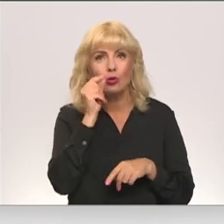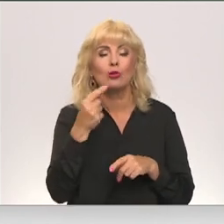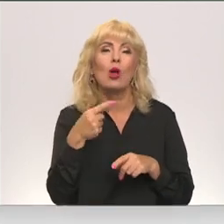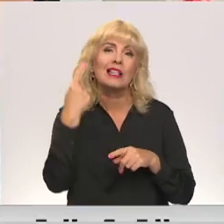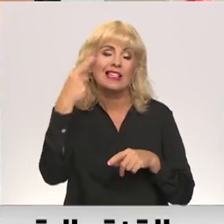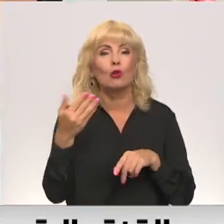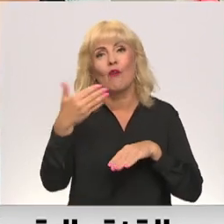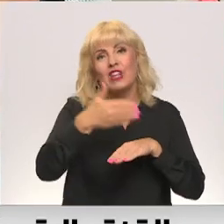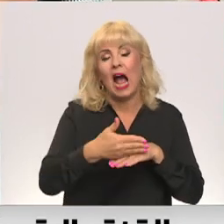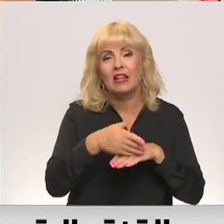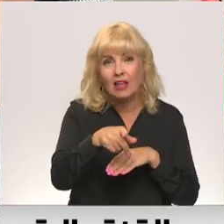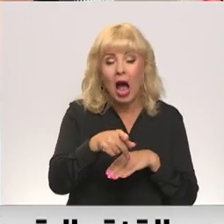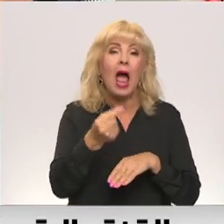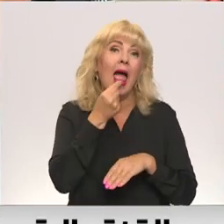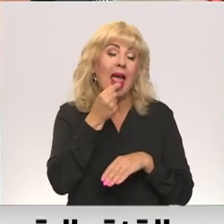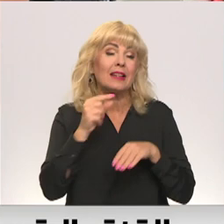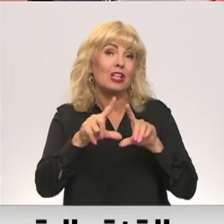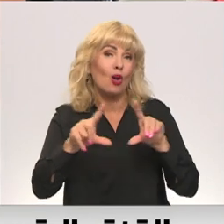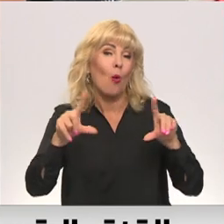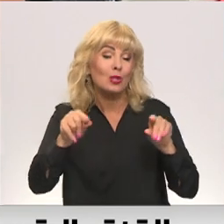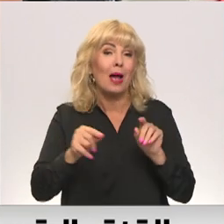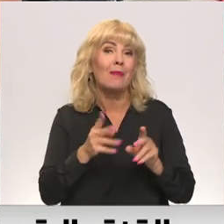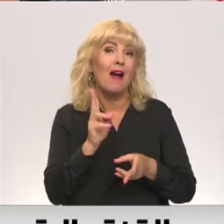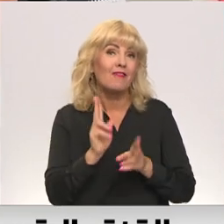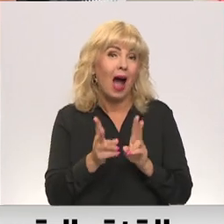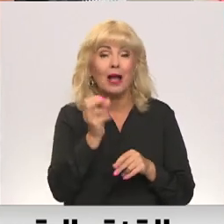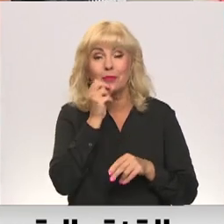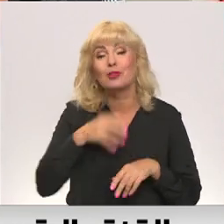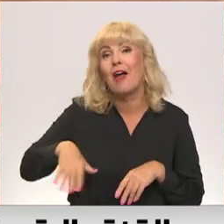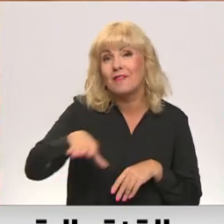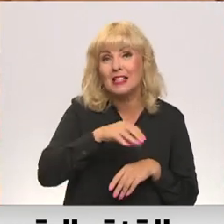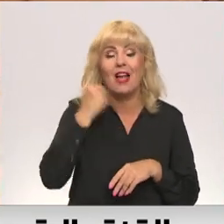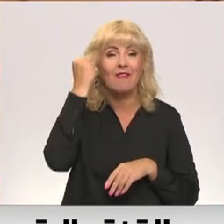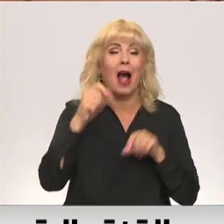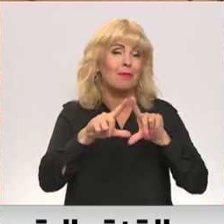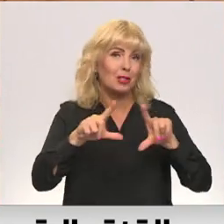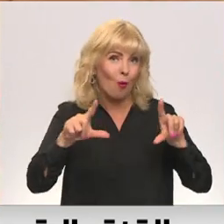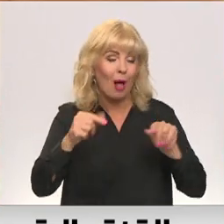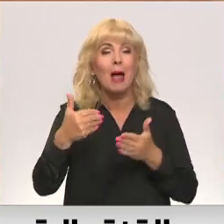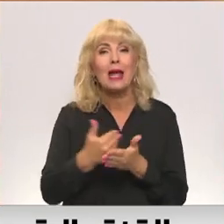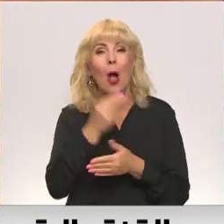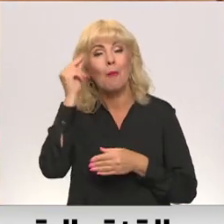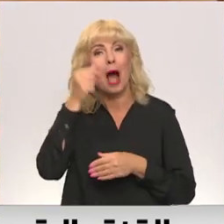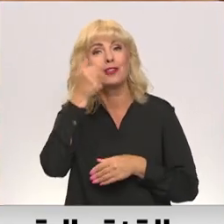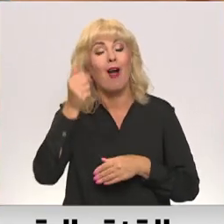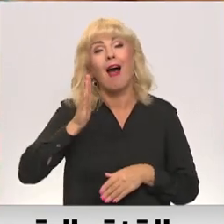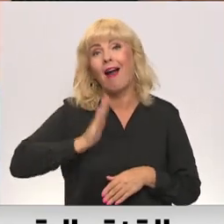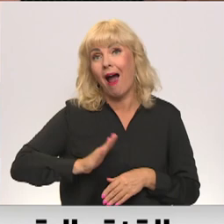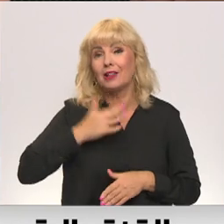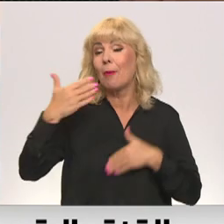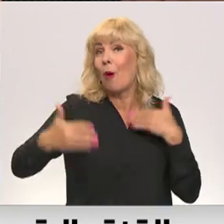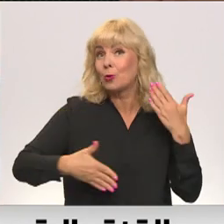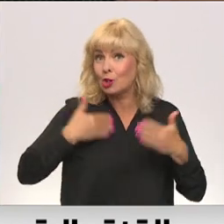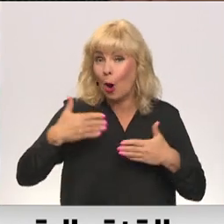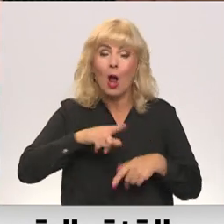citi izdomājam. Ēdināšanas uzņēmums, kurš gatavo pusdienas visās Valmieras skolā sadzīst, jau no mācību gadu gaidījām ar bažām,